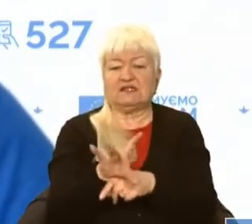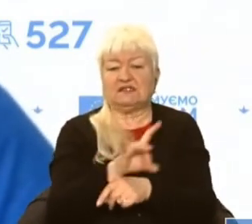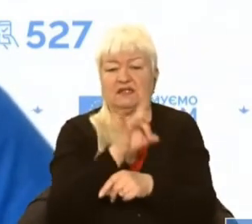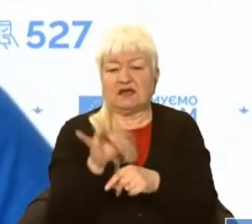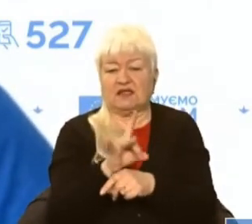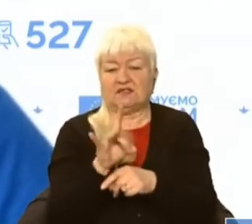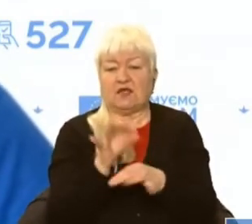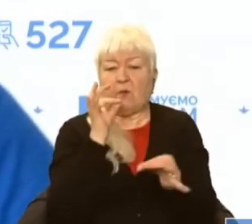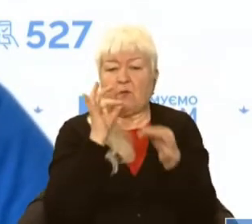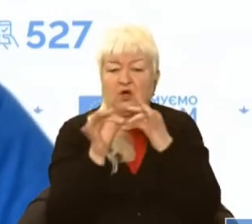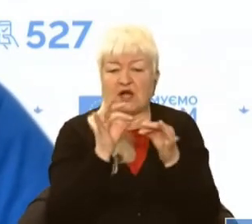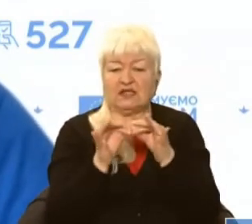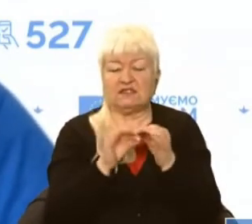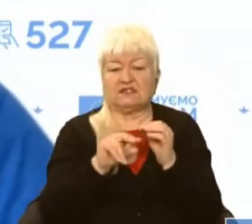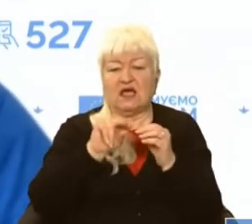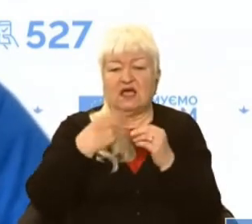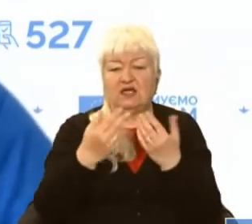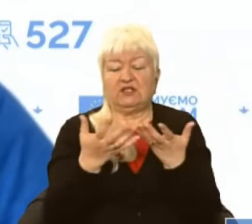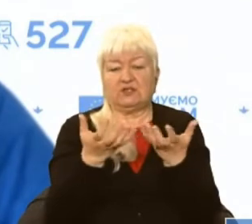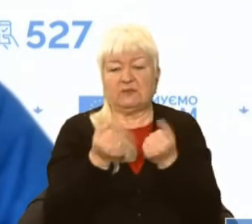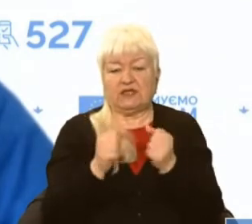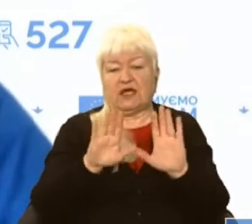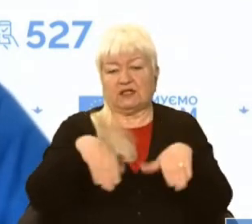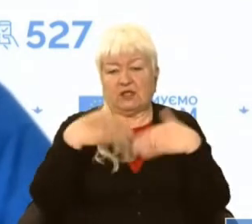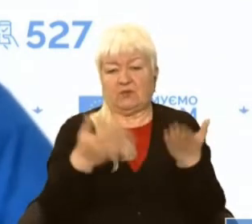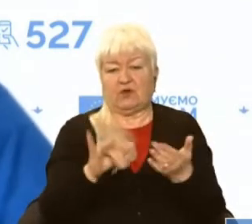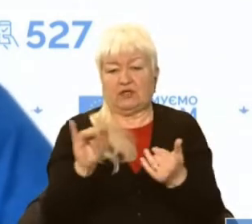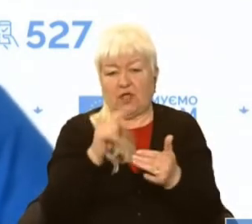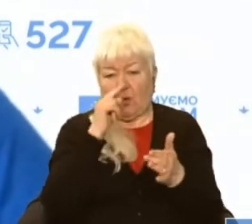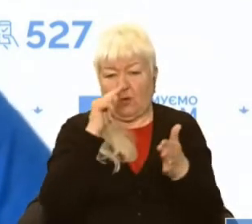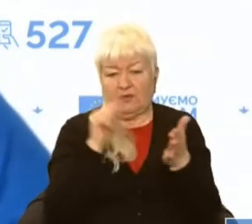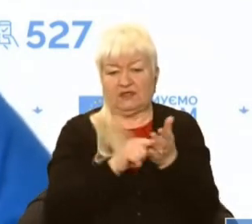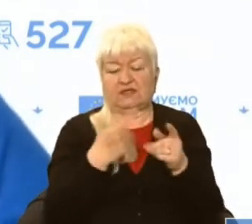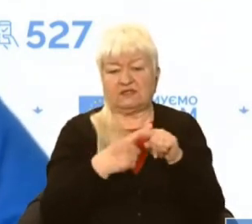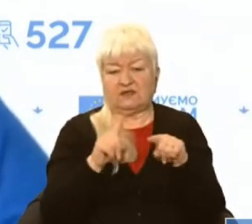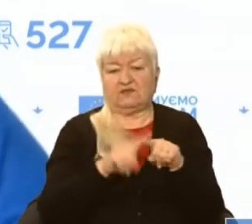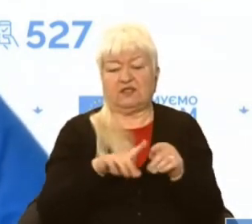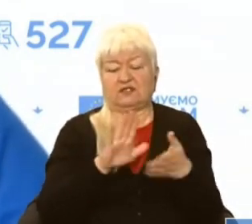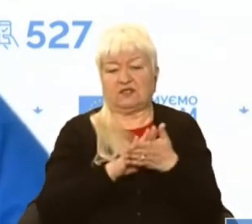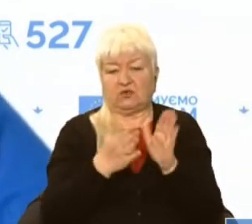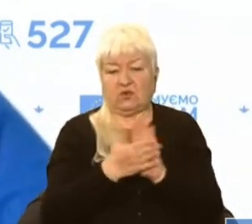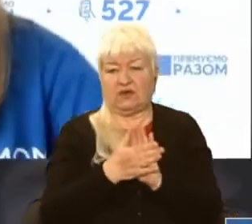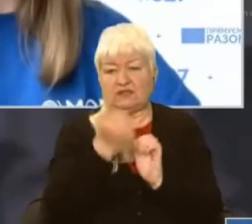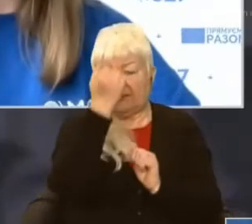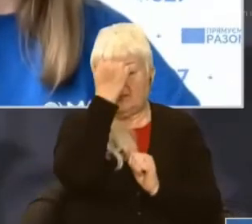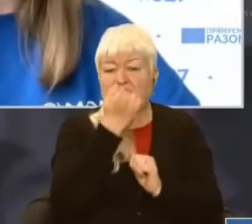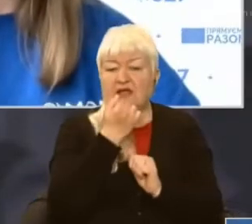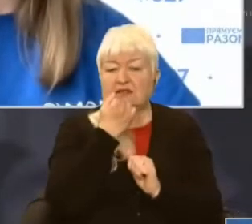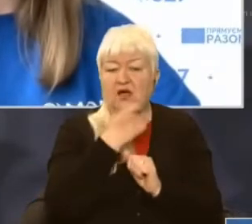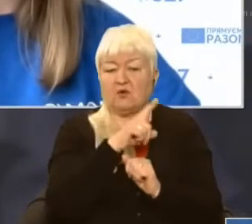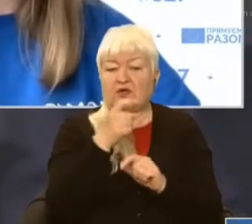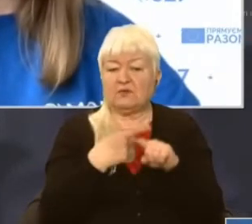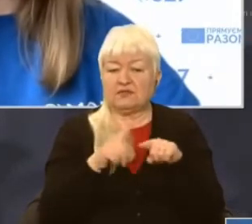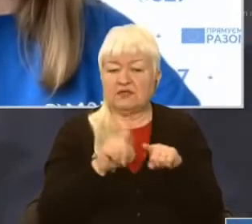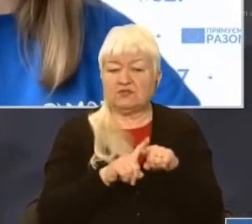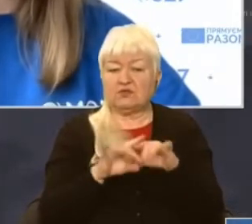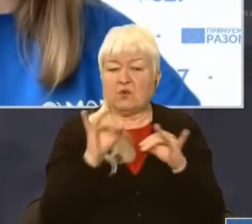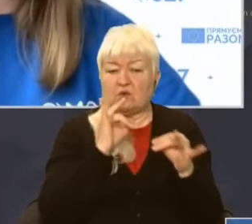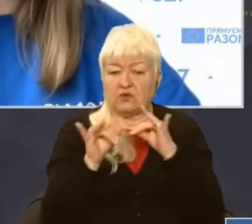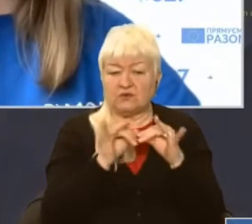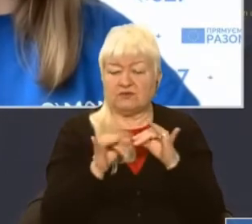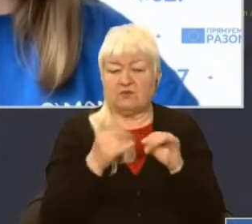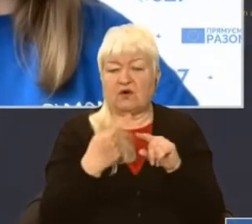порадитися до, ніж прийняти пропозицію і опинитися в цій ситуації. Дякуємо. Ірина, дякуємо. Почули, дякуємо за цю розмову. Це була